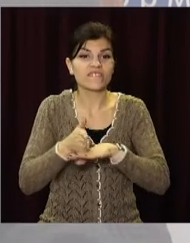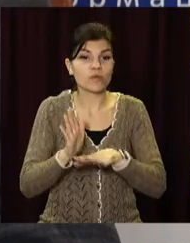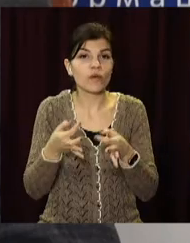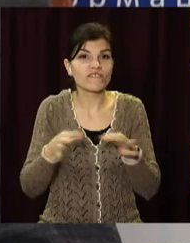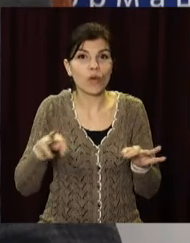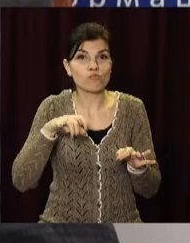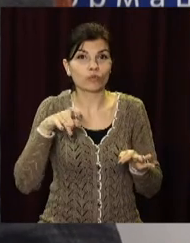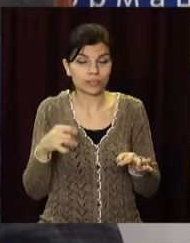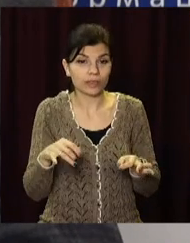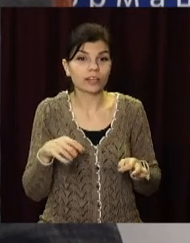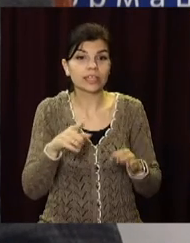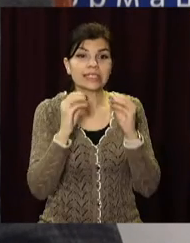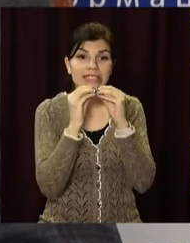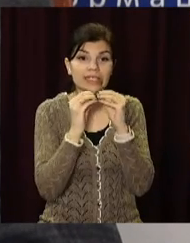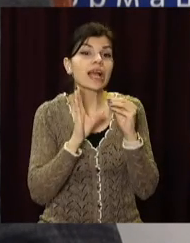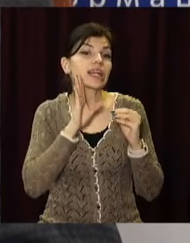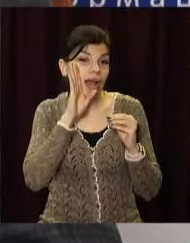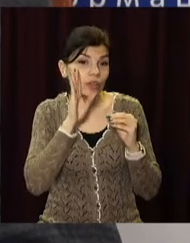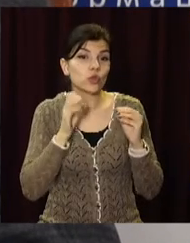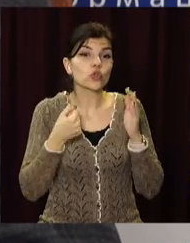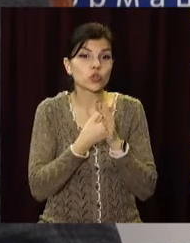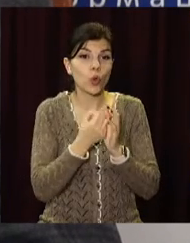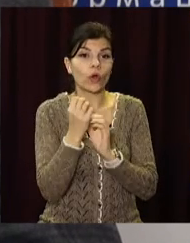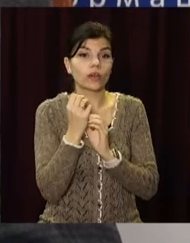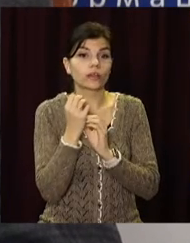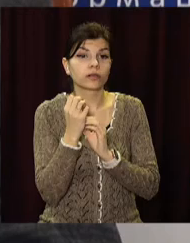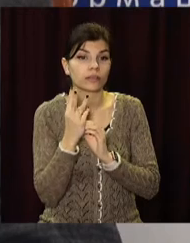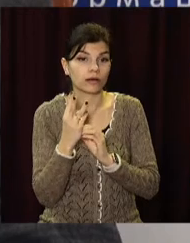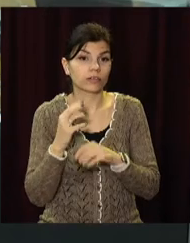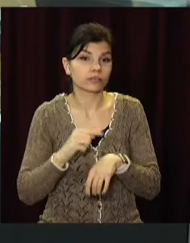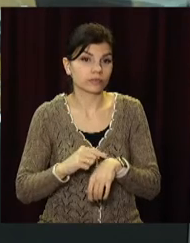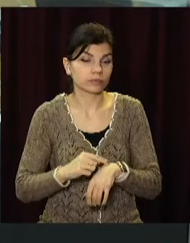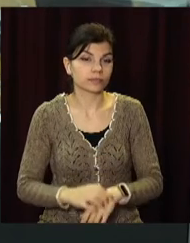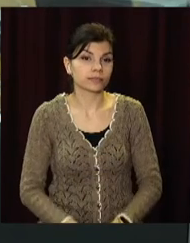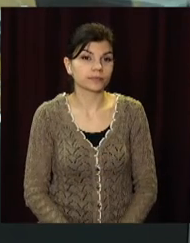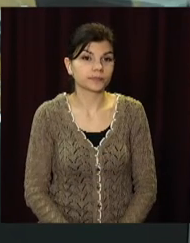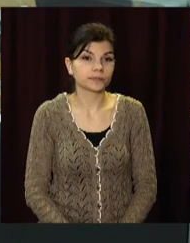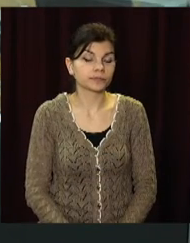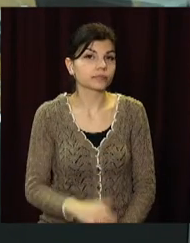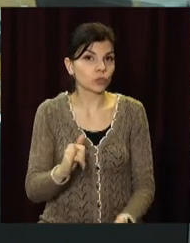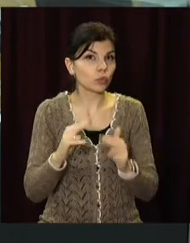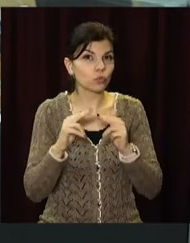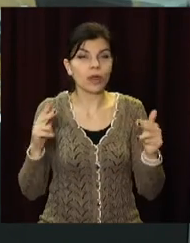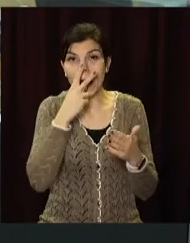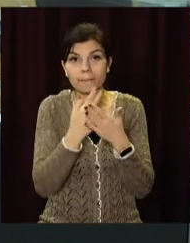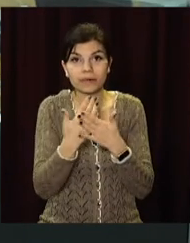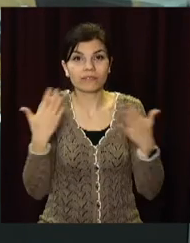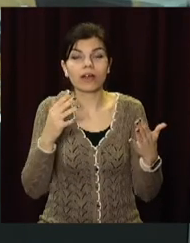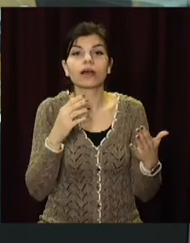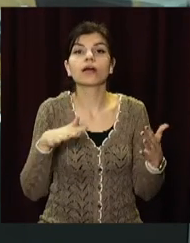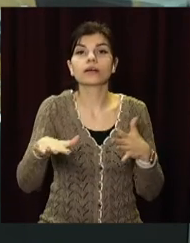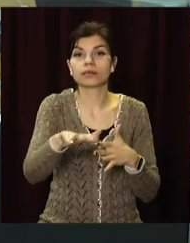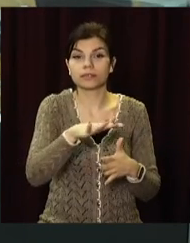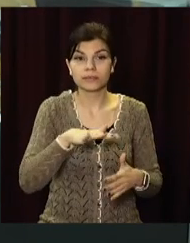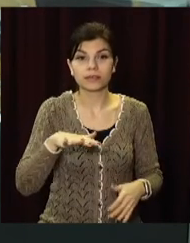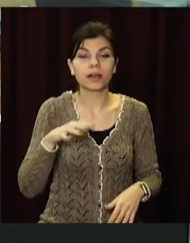вільним. Час – це з 10 ранку до 13 ранку. У Дніпрі презентували міжнаціональний